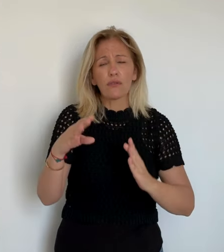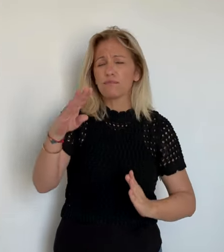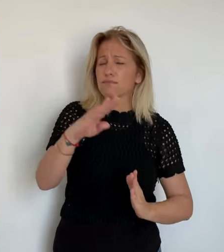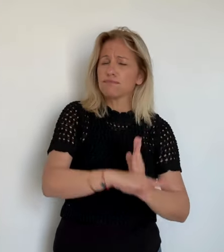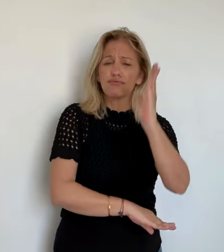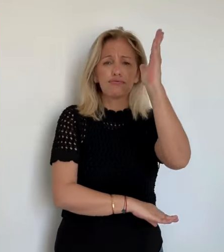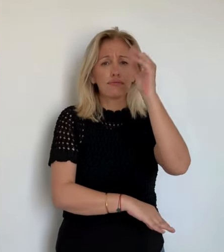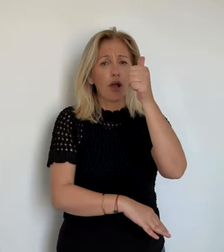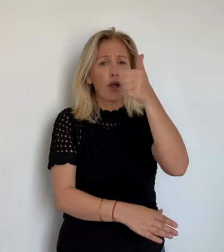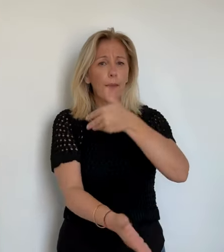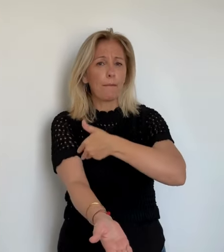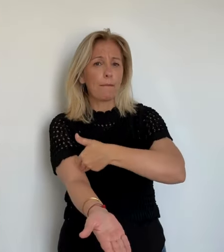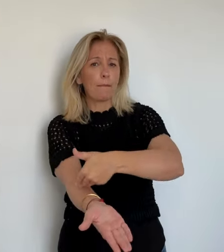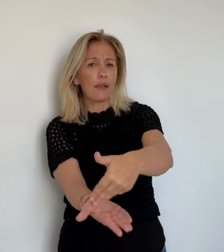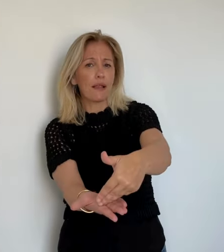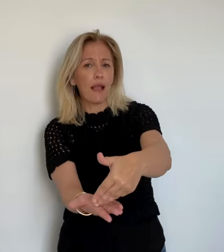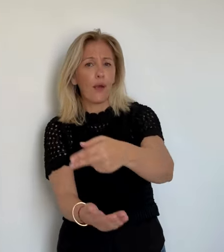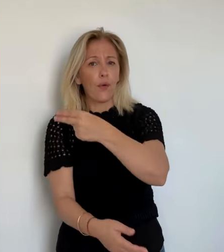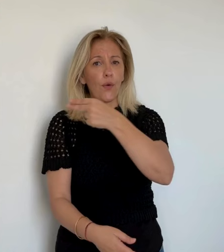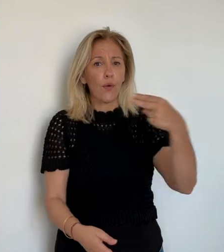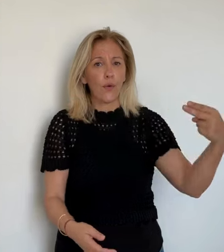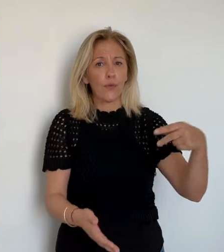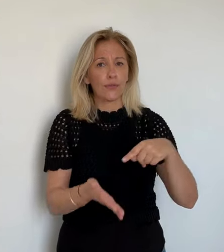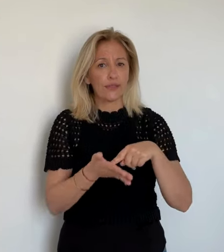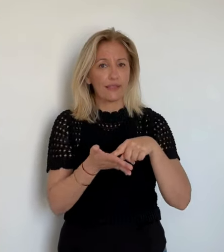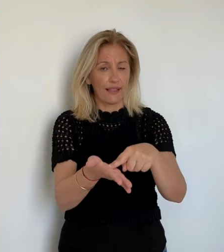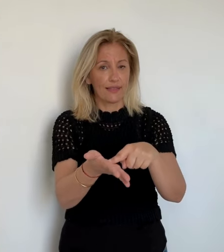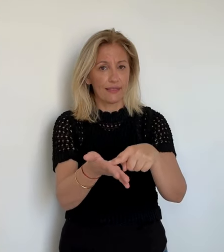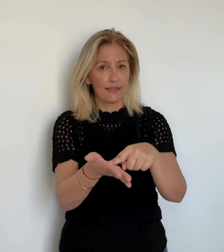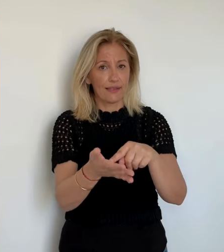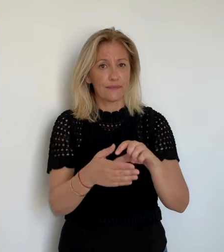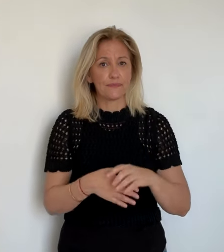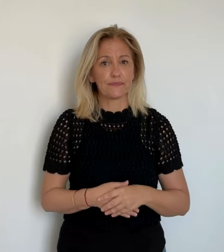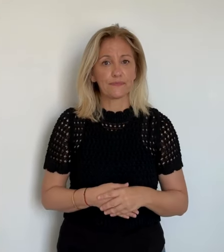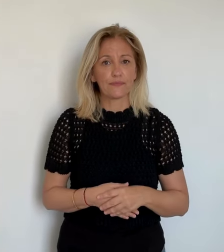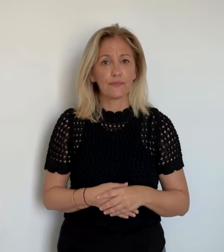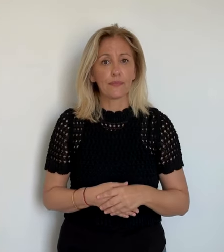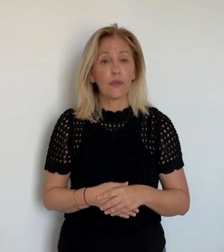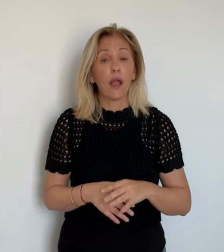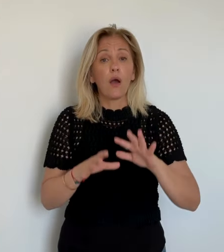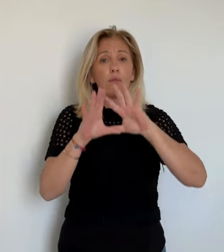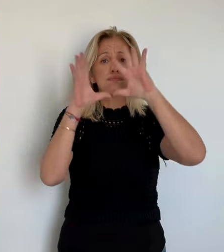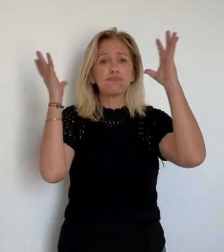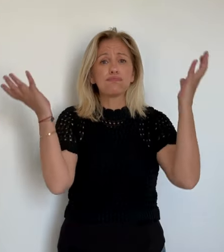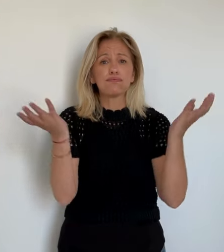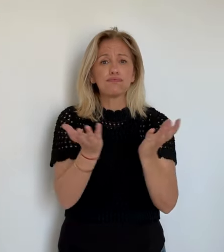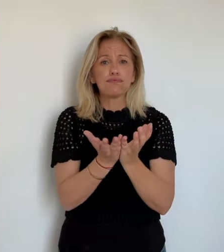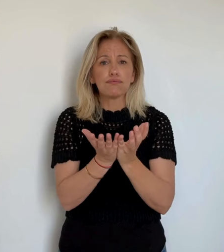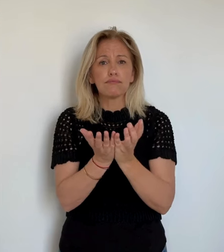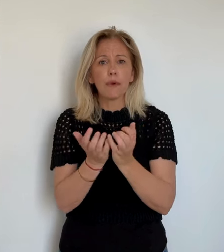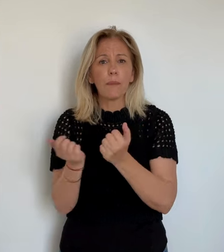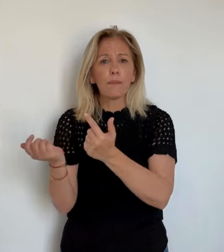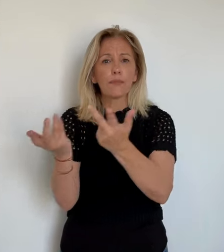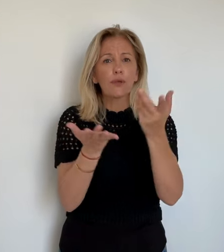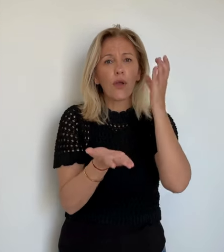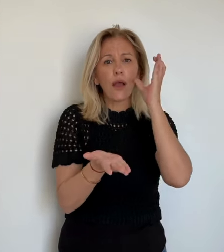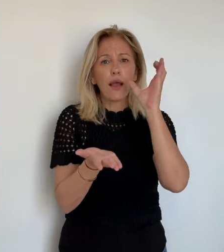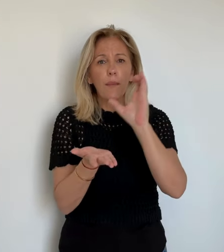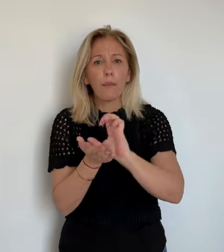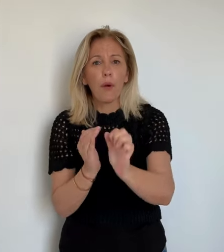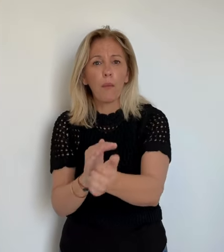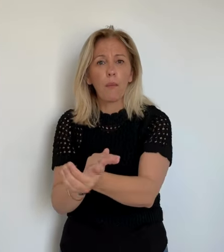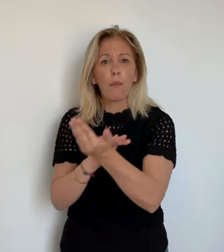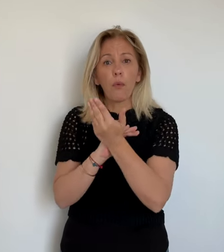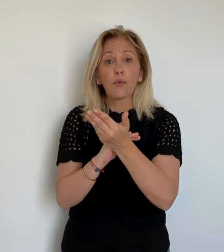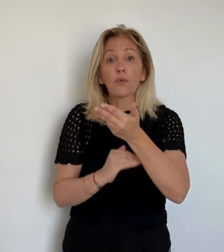état vous aussi, n'a jamais été aussi forte. L'urgence pour nous n'est ni d'ordre statutaire, ni de savoir qui va